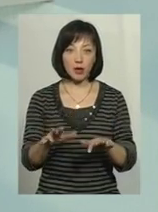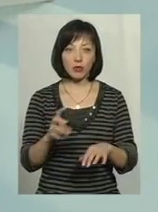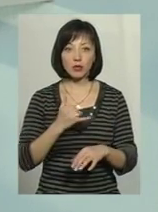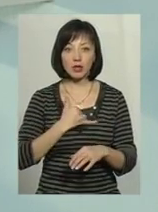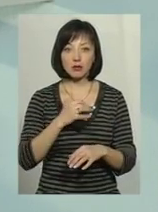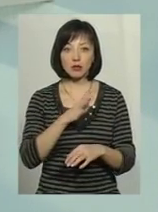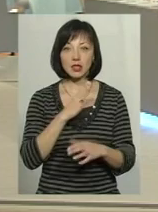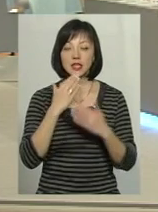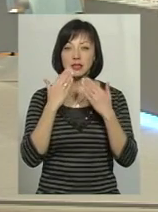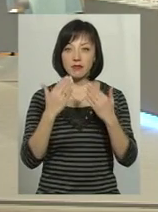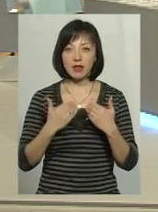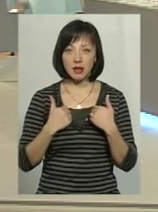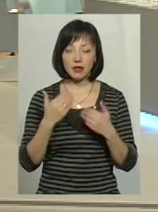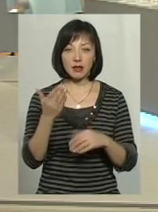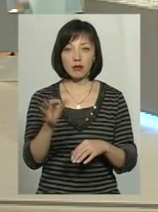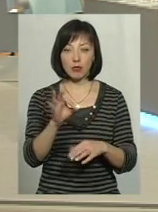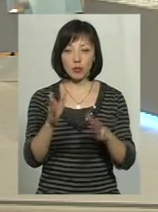вже були звернення щодо неї.